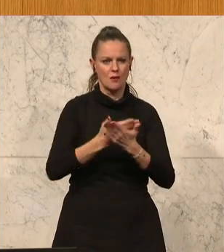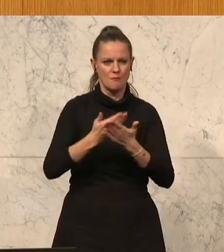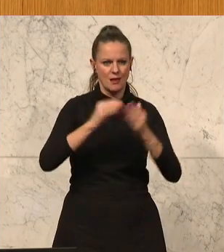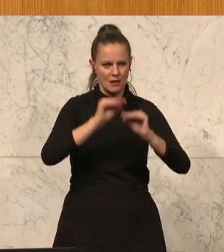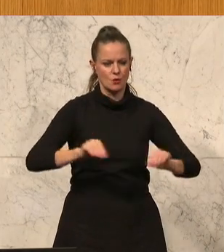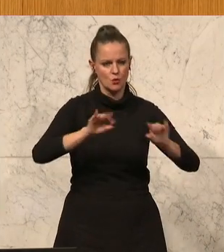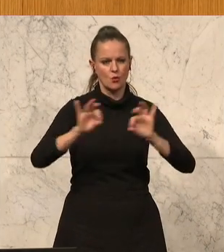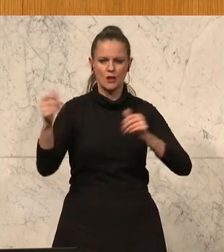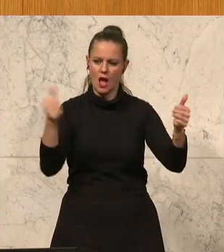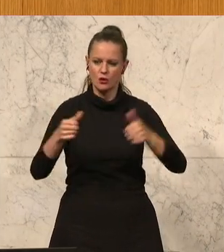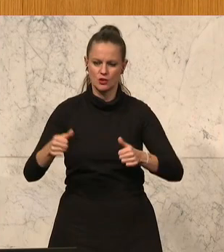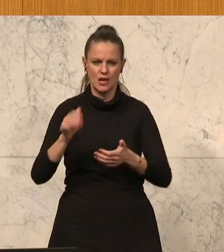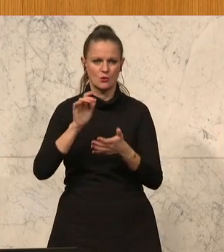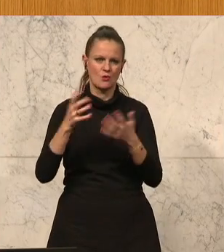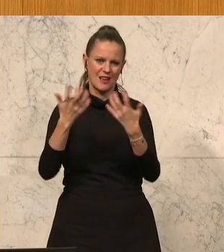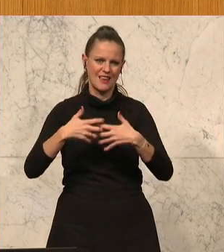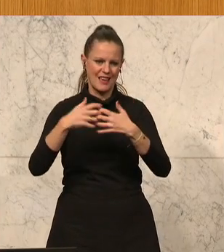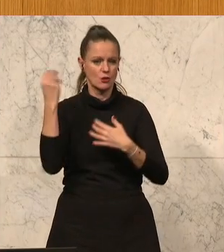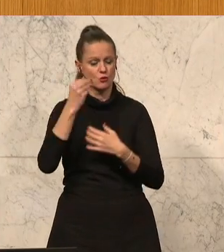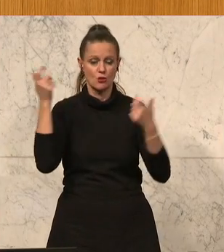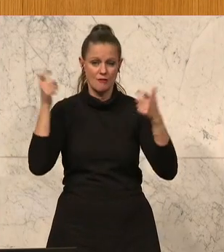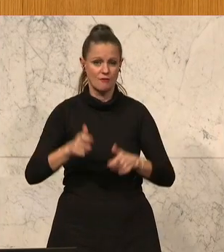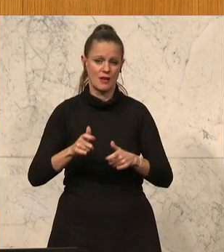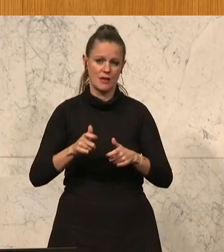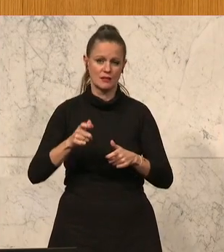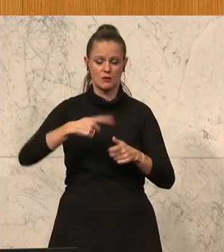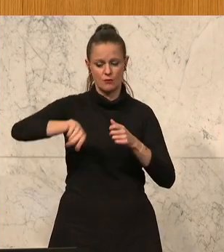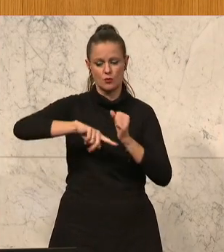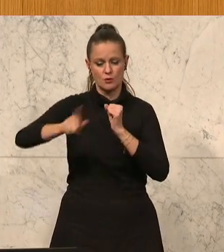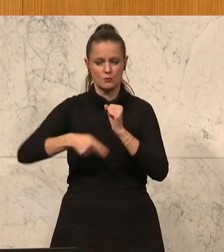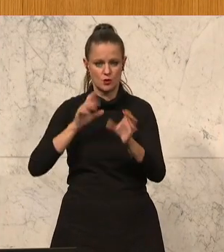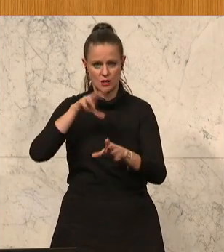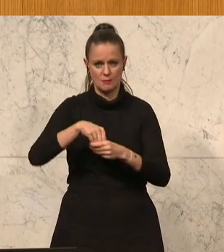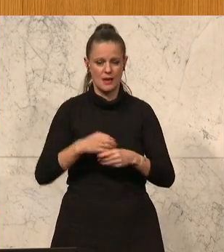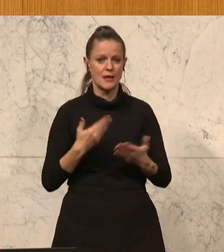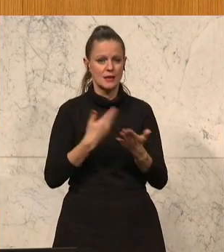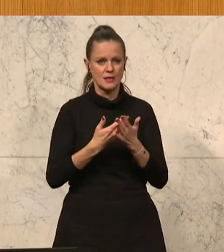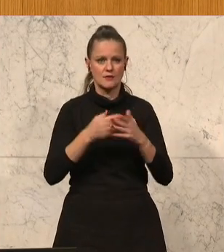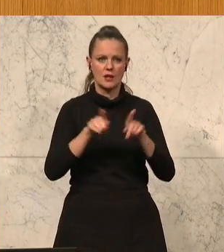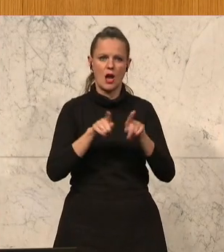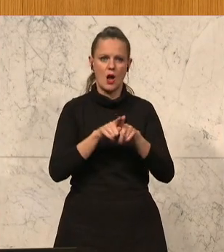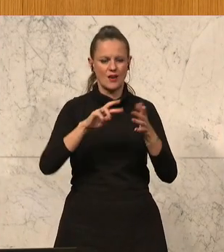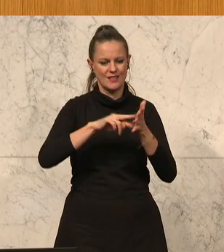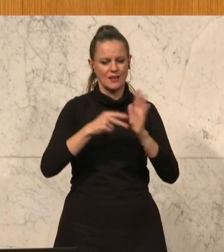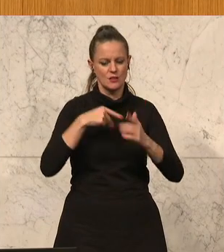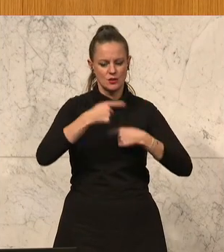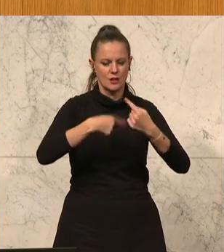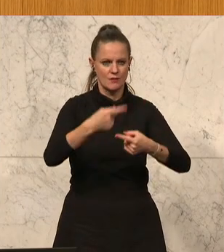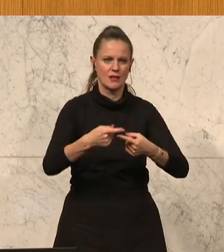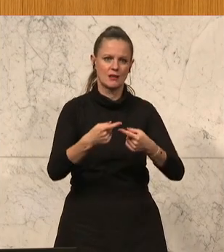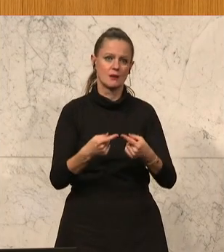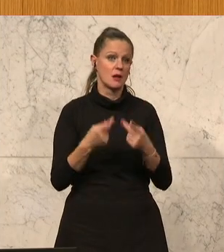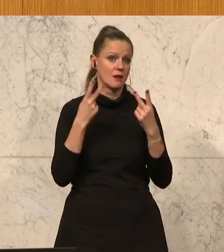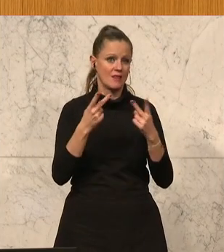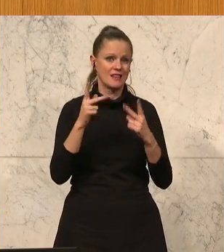Ausstattung von Geräten in den Schulen, ist ein Fixbestandteil unseres Budgets. Und somit ist es auch in der technischen Entwicklung nur schlüsslich,